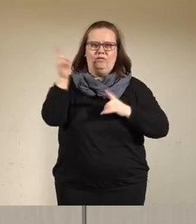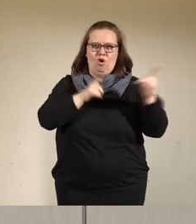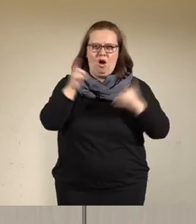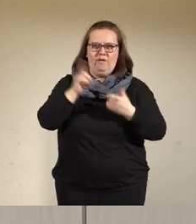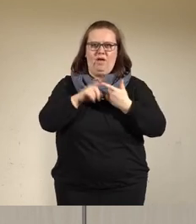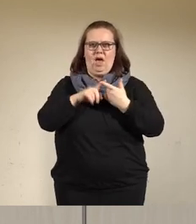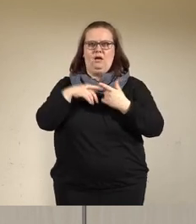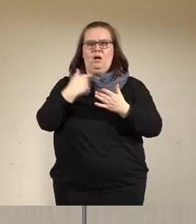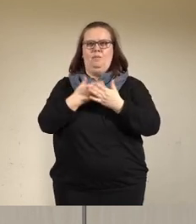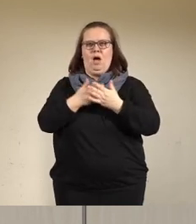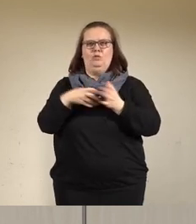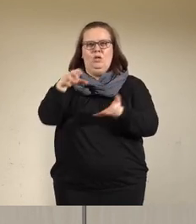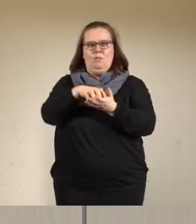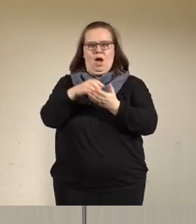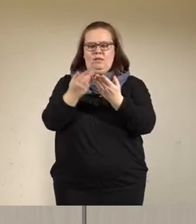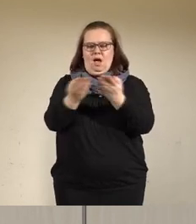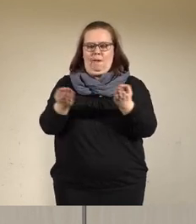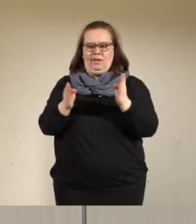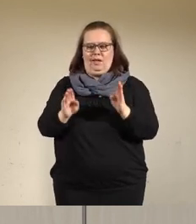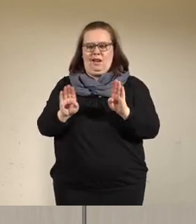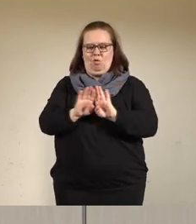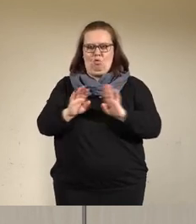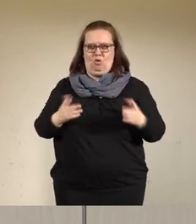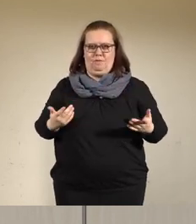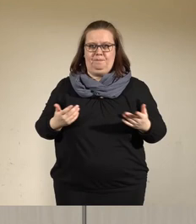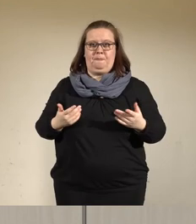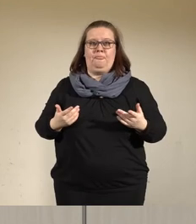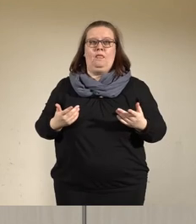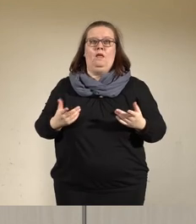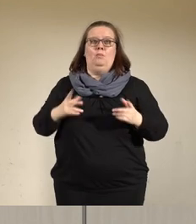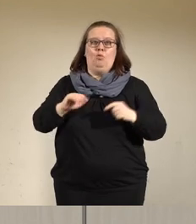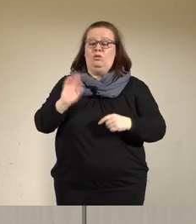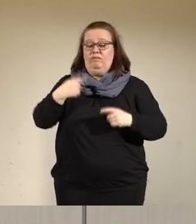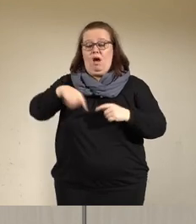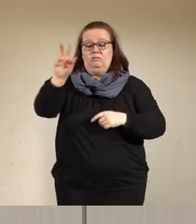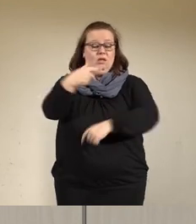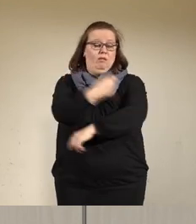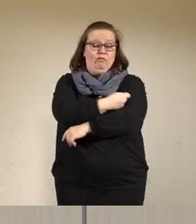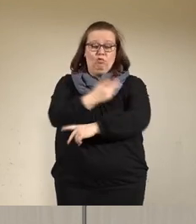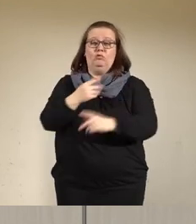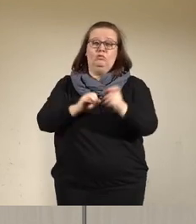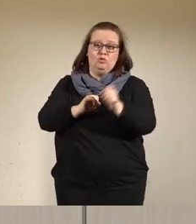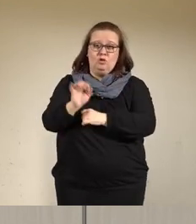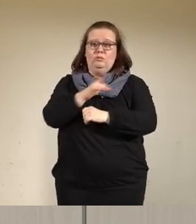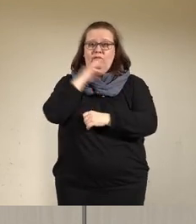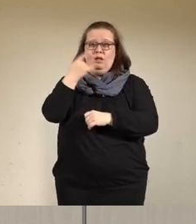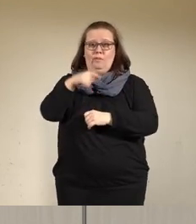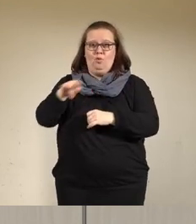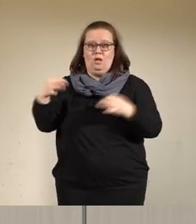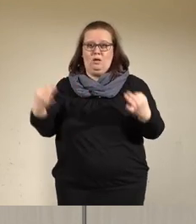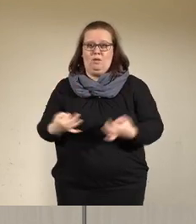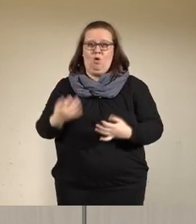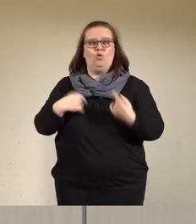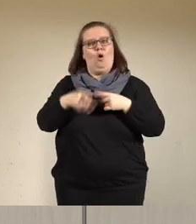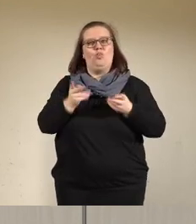wie die Abriegelung von Gemeinden. Es wird trotz Impfung noch Monate dauern, bis wir in so etwas wie